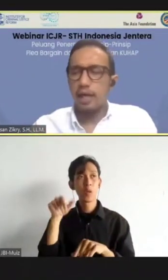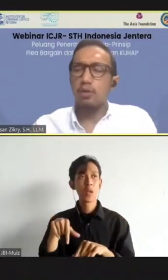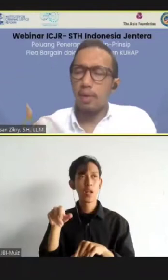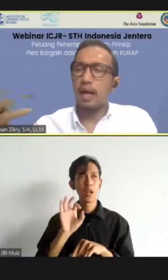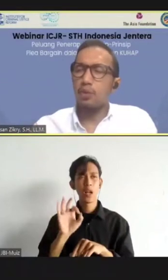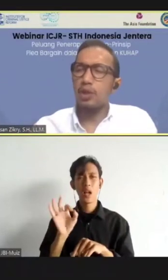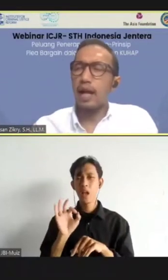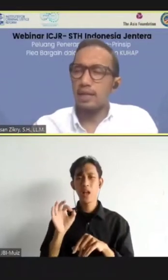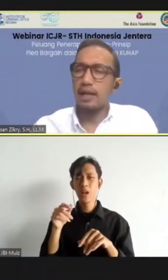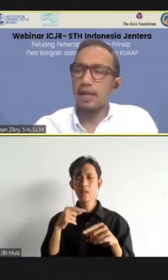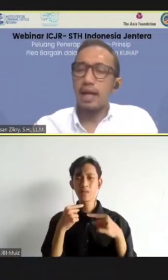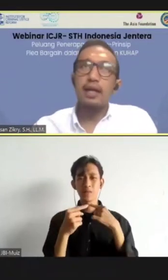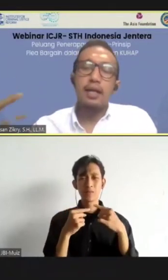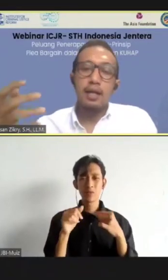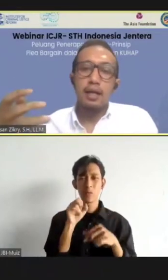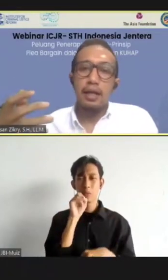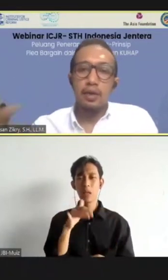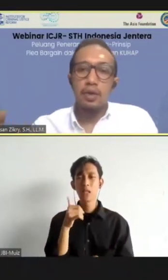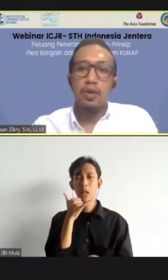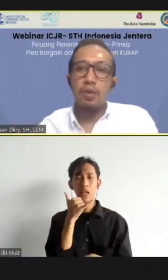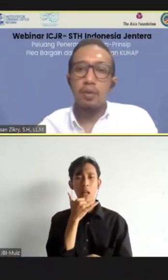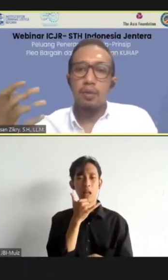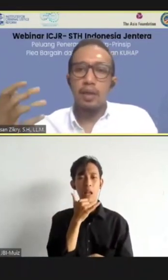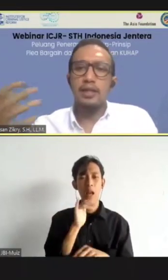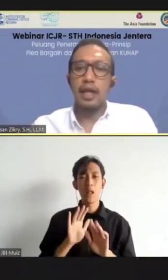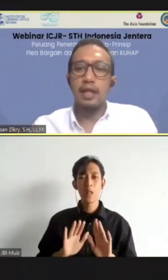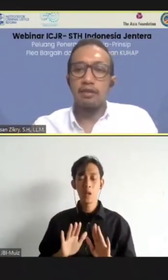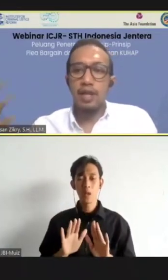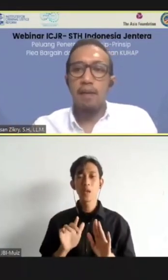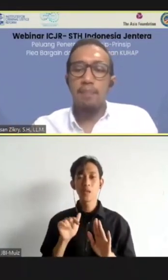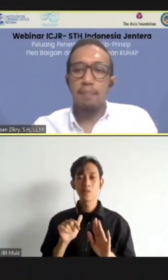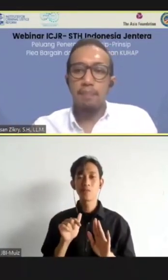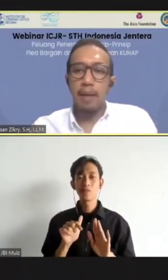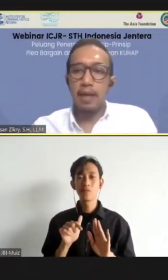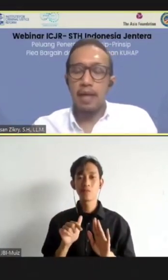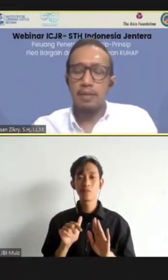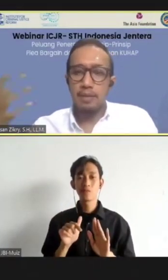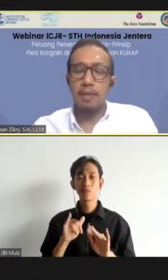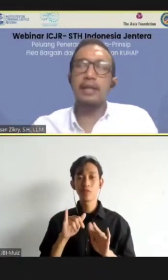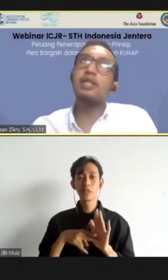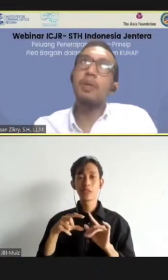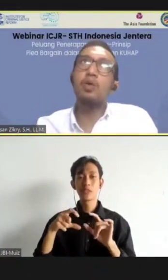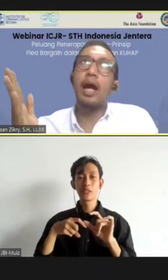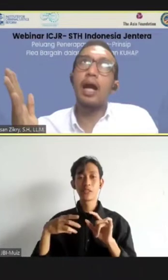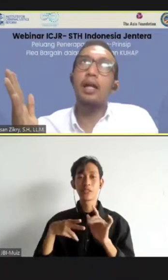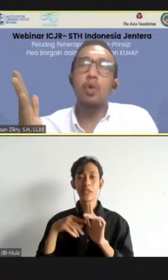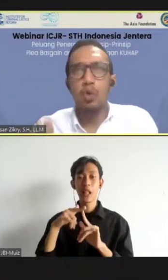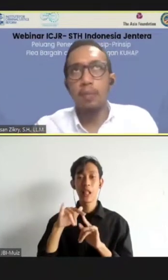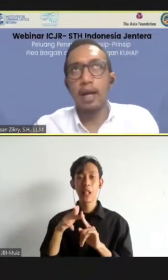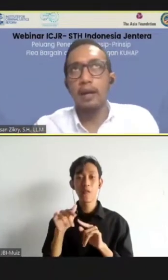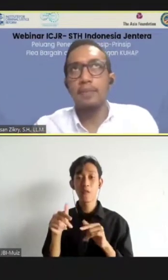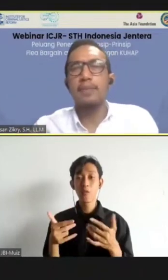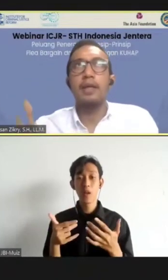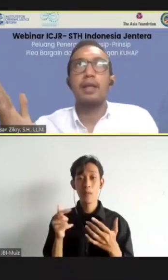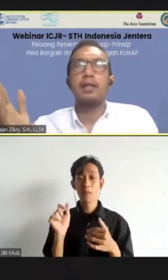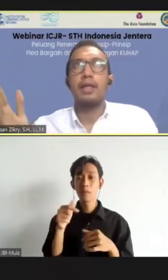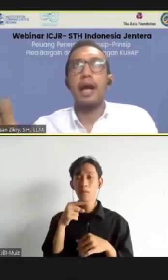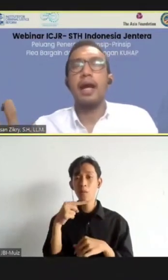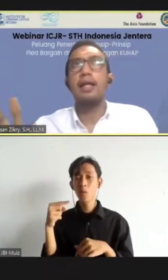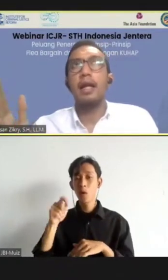bargainingnya, cuma mengaku salah saja, itu insentifnya adalah sebatas pengurangan hukuman.